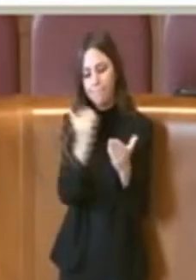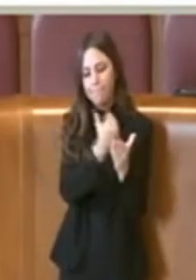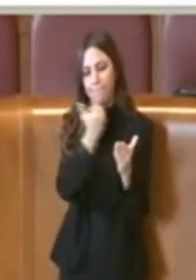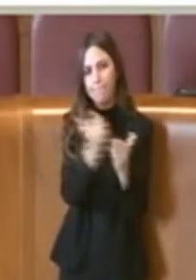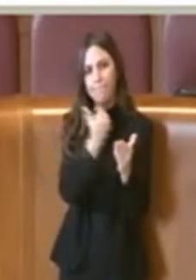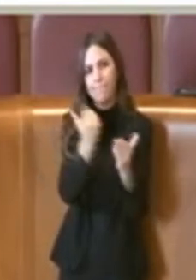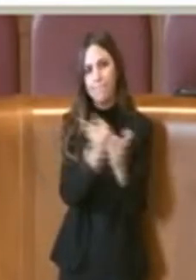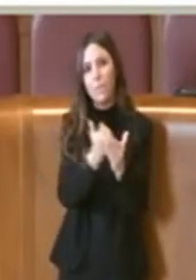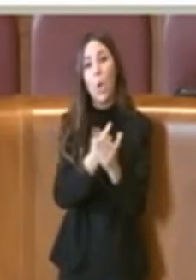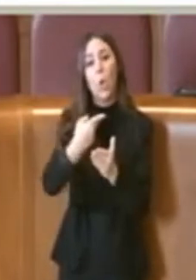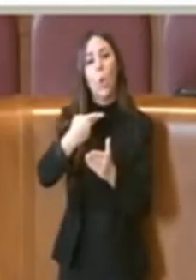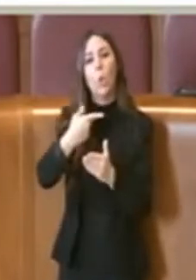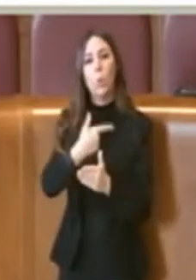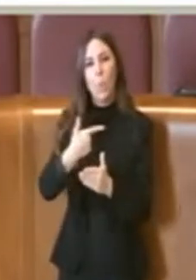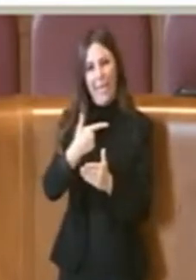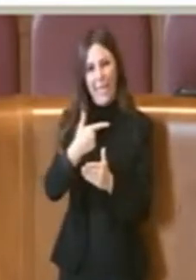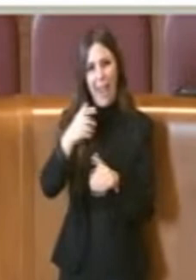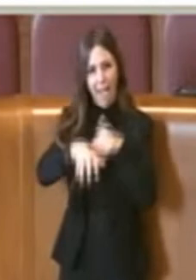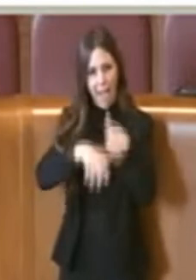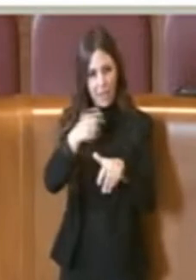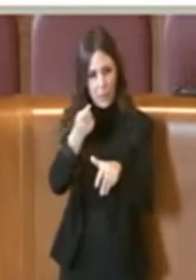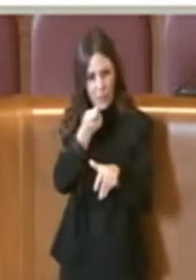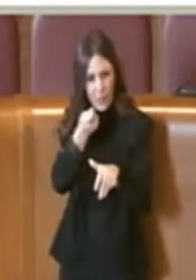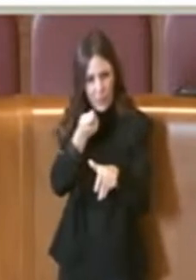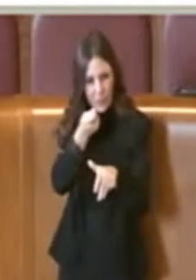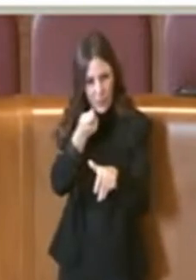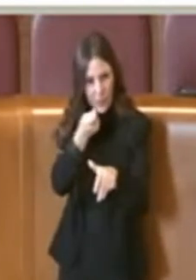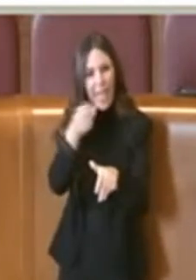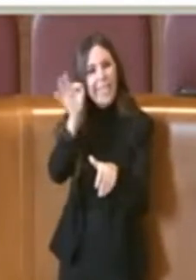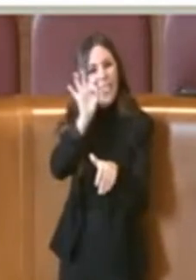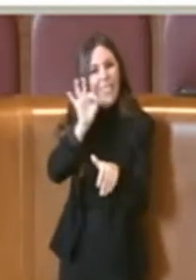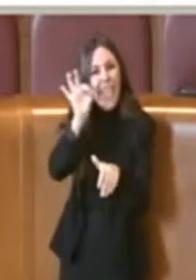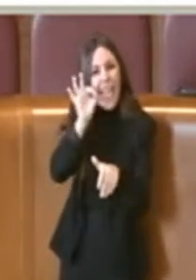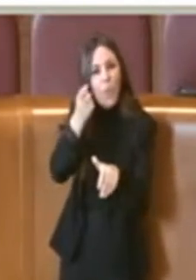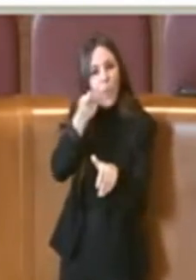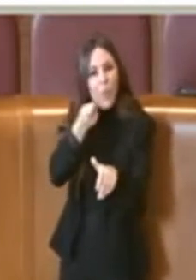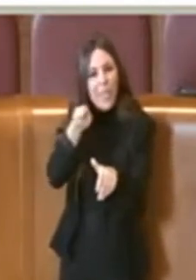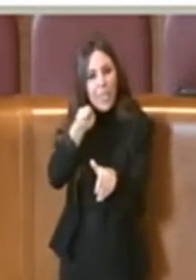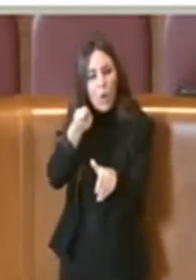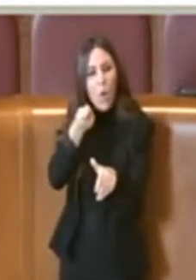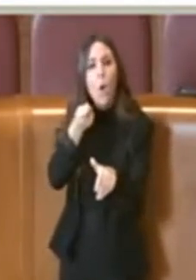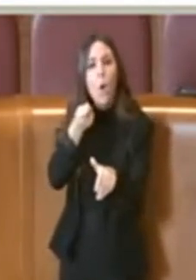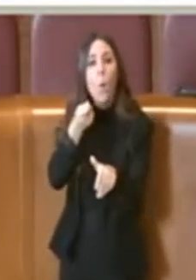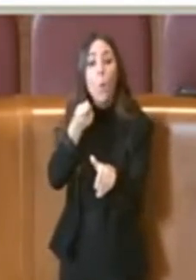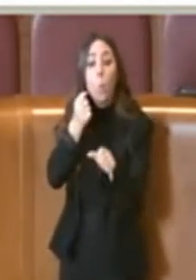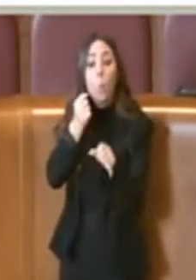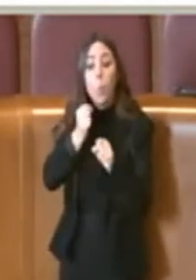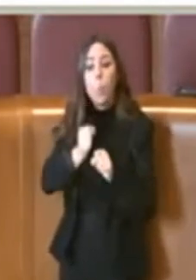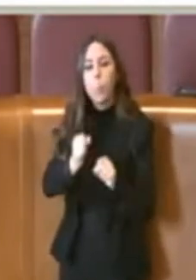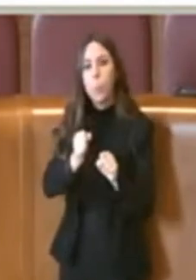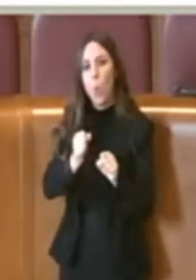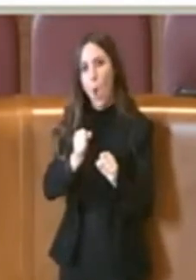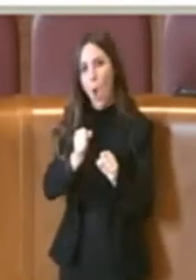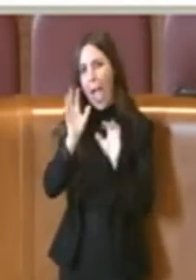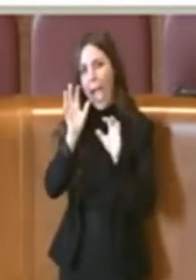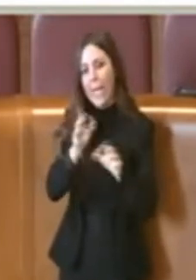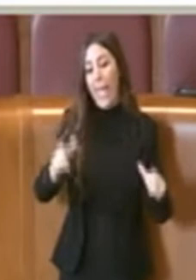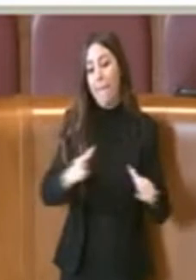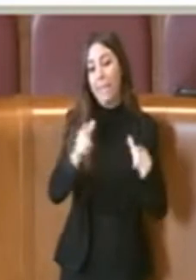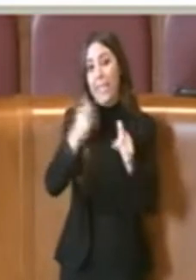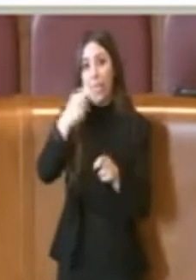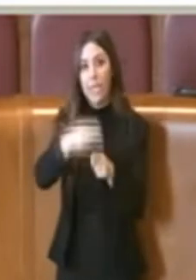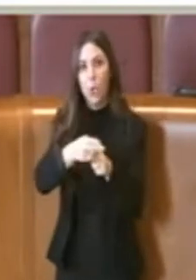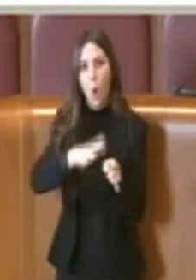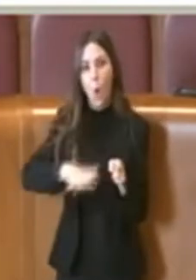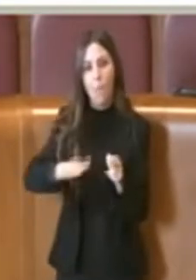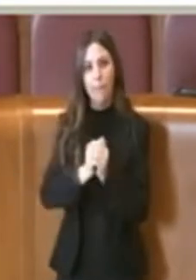Tomaiella parvicornis, appunto questo insetto, questa cocciglia, intacchi ovviamente i pini di Roma.